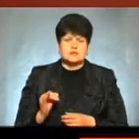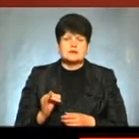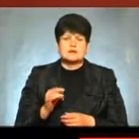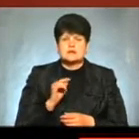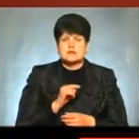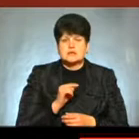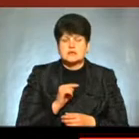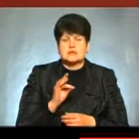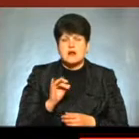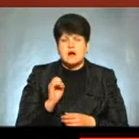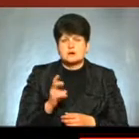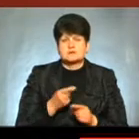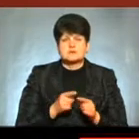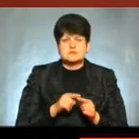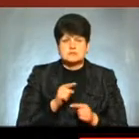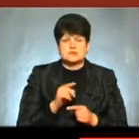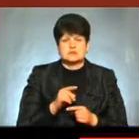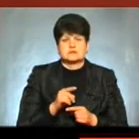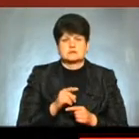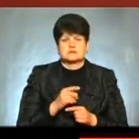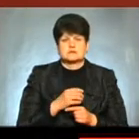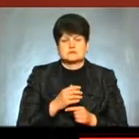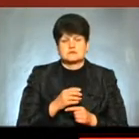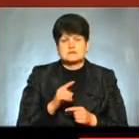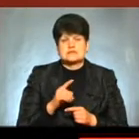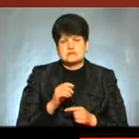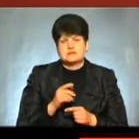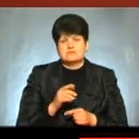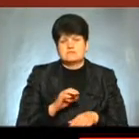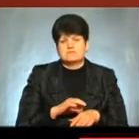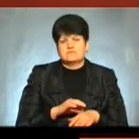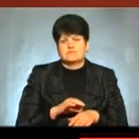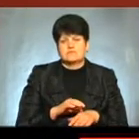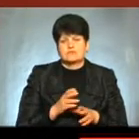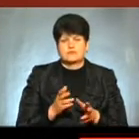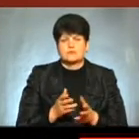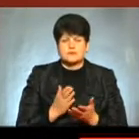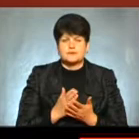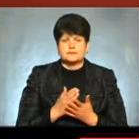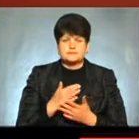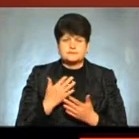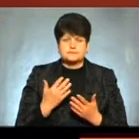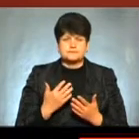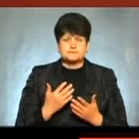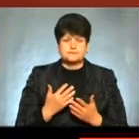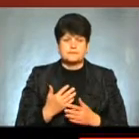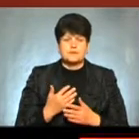їхній рак цих залоз, це зараз домінує серед захворювань Аналогічно це стосується